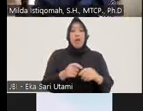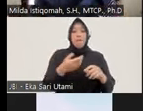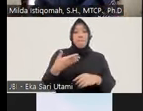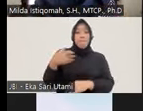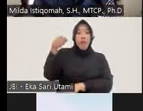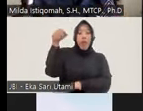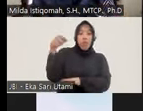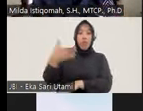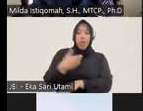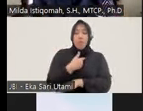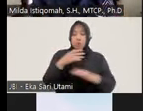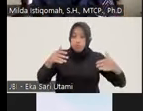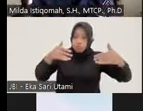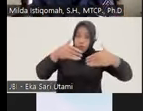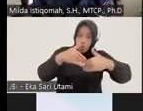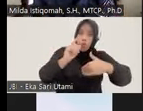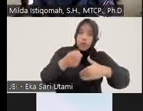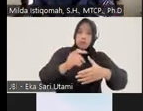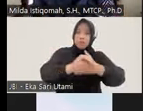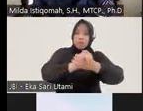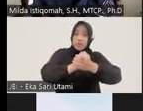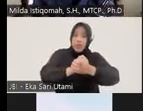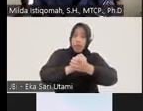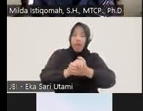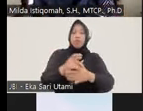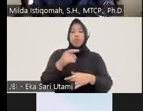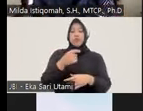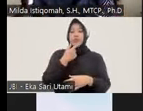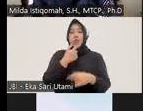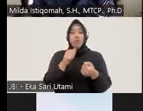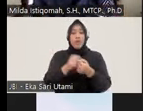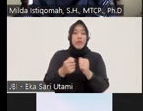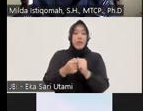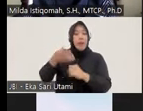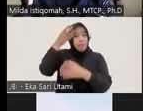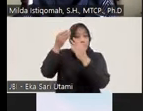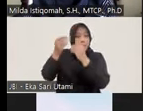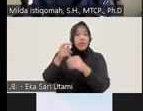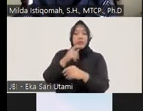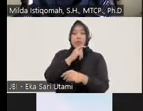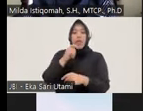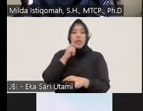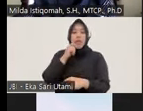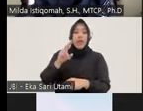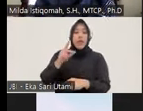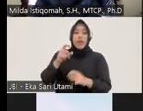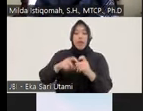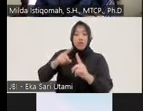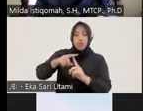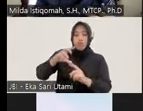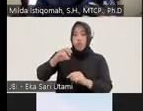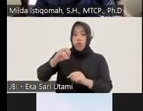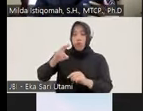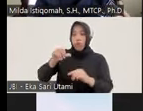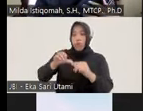bersalaman nah ini kan yang kemudian menjadi persoalan pemahaman sebetulnya ya bahwa restoratif justice itu bukan kemudian dilakukan